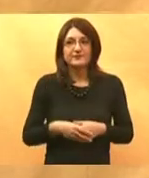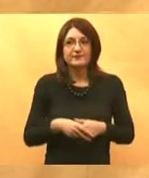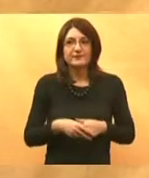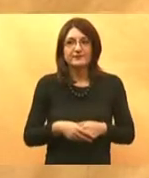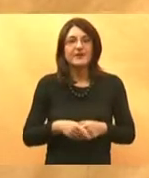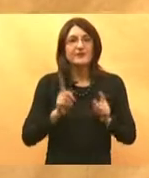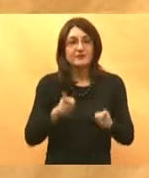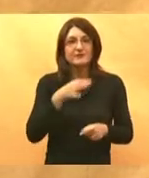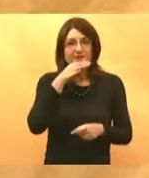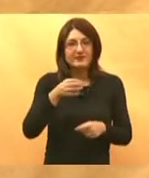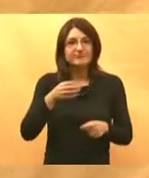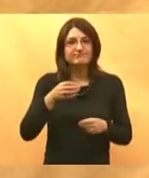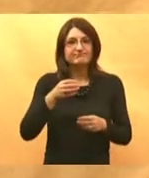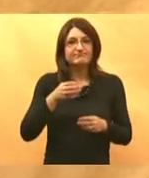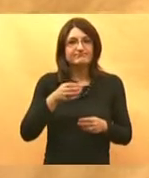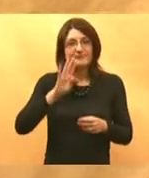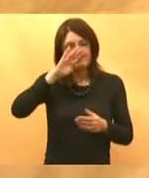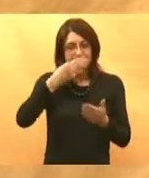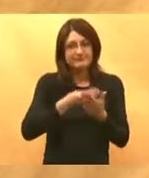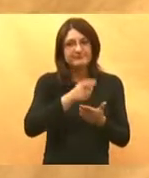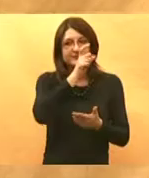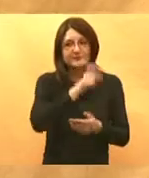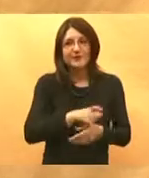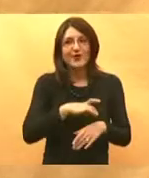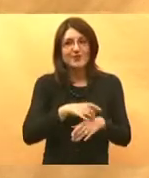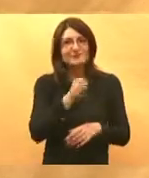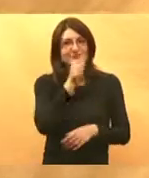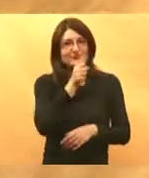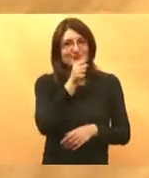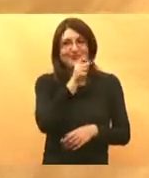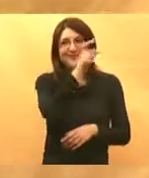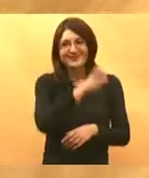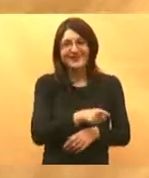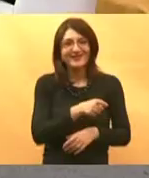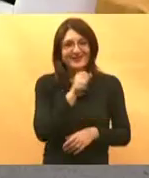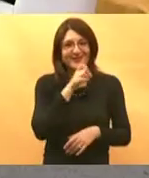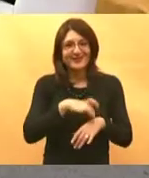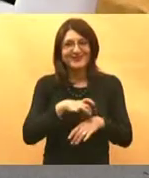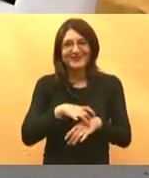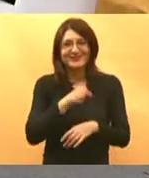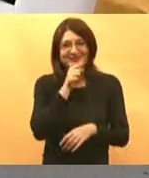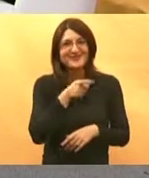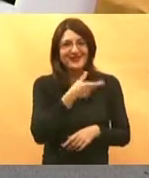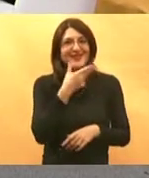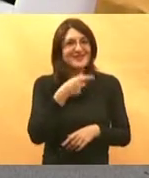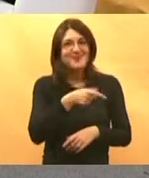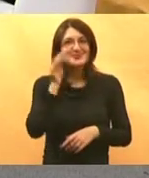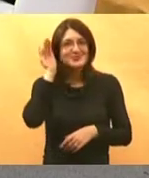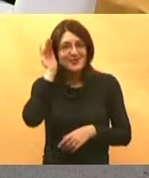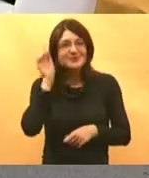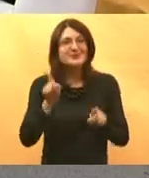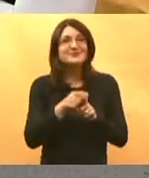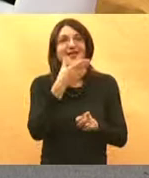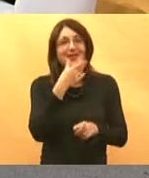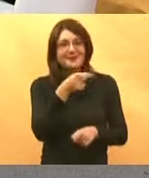odati priznanje lječniku da ga je jem lijepo gledati ali još ljepše slušati hvala s